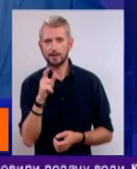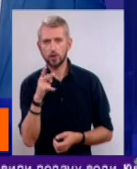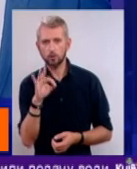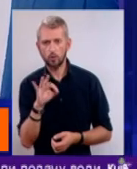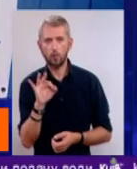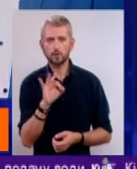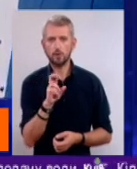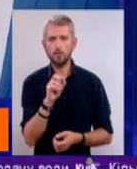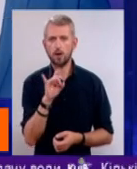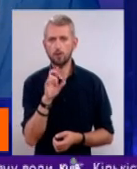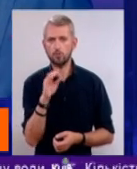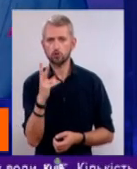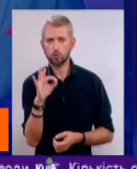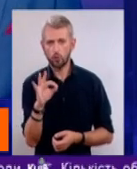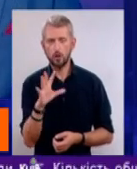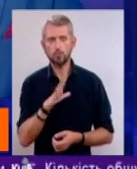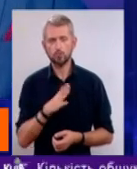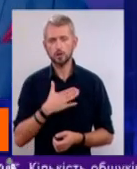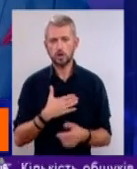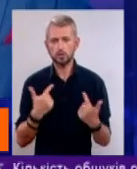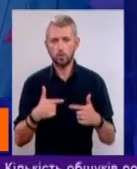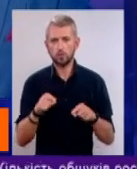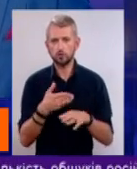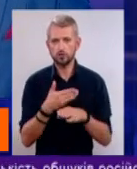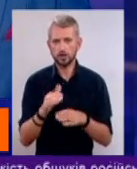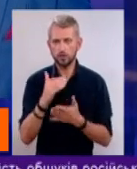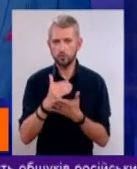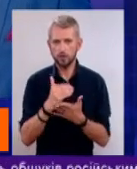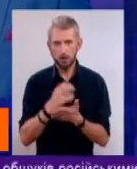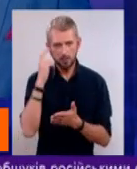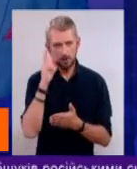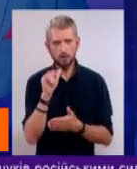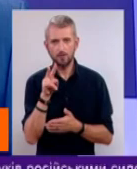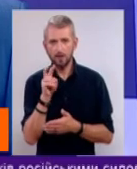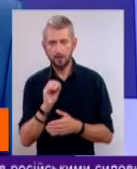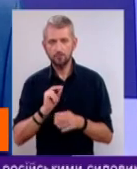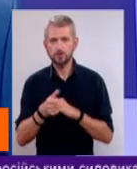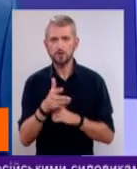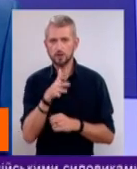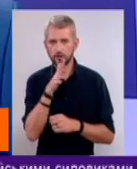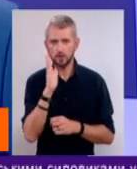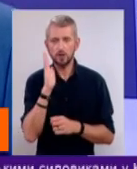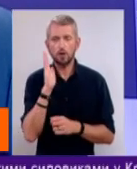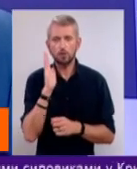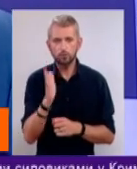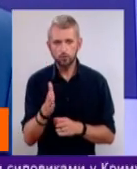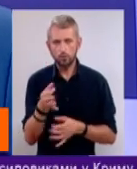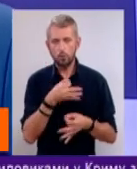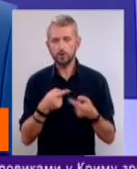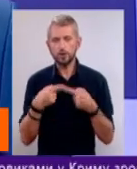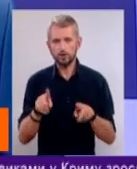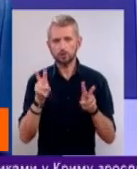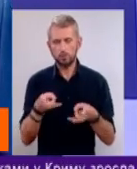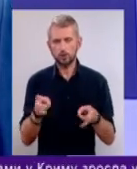наук, та Олександр Барабошко, блогер, були гостями цього блоку програми «Київлайф». За лічені хвилини будемо говорити іншу тему, але не менш важливо,